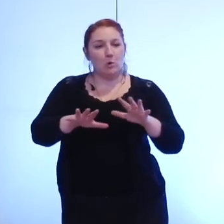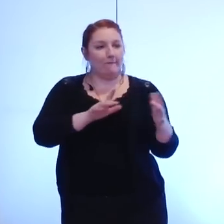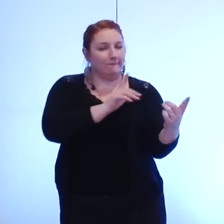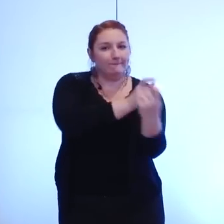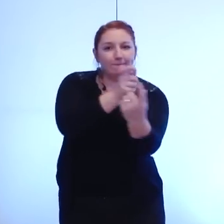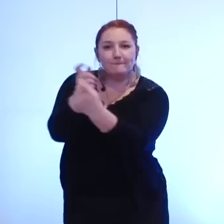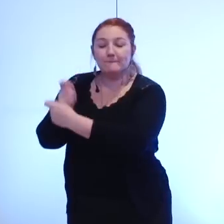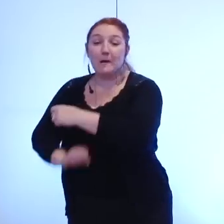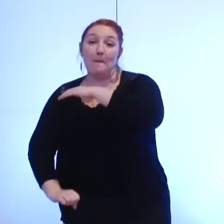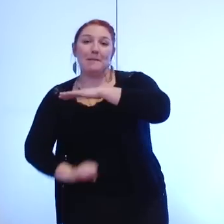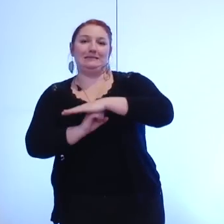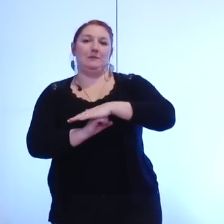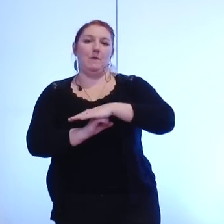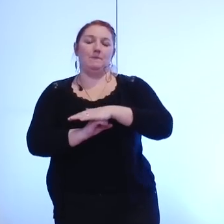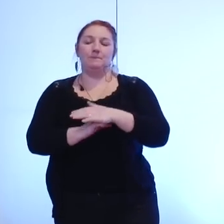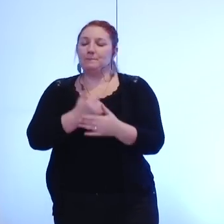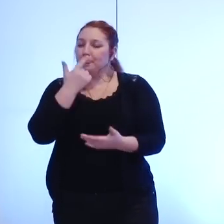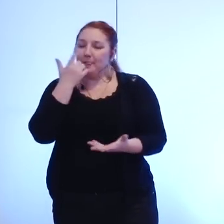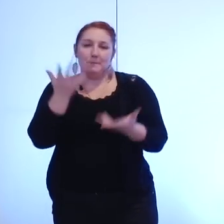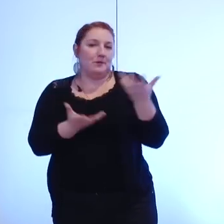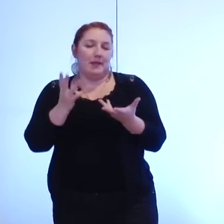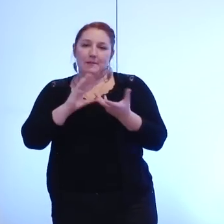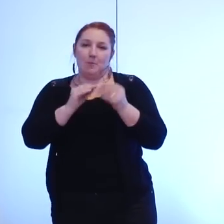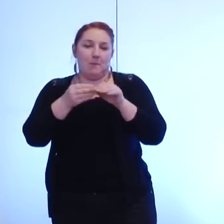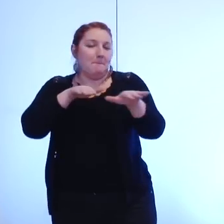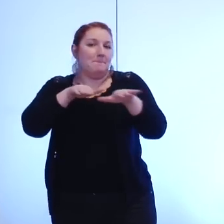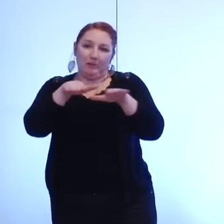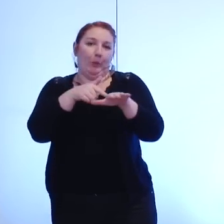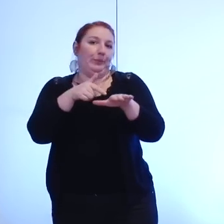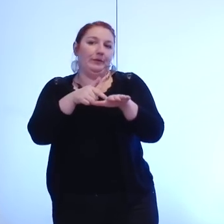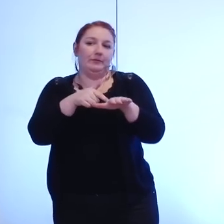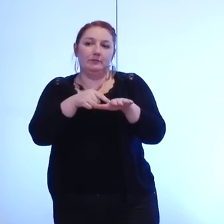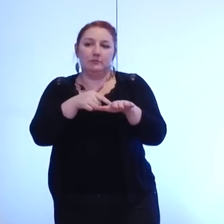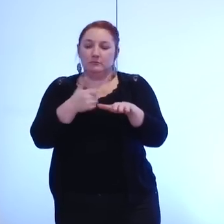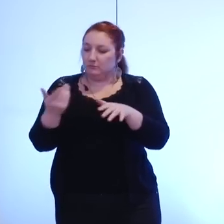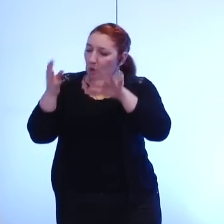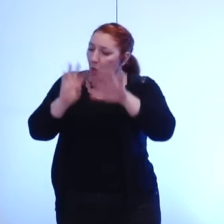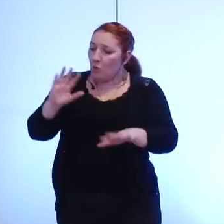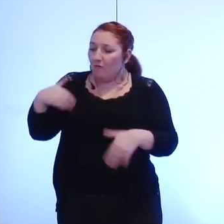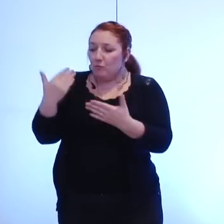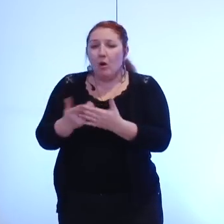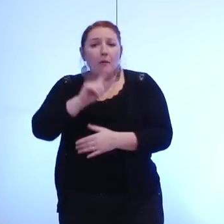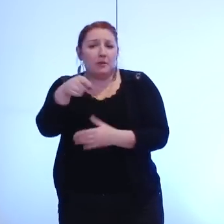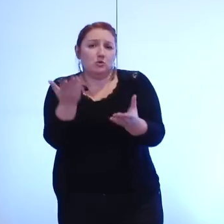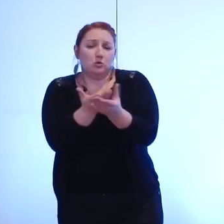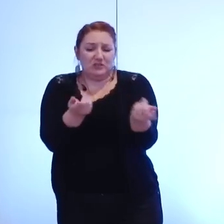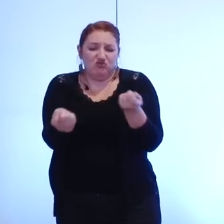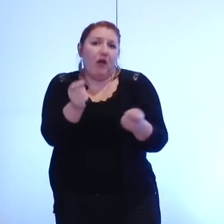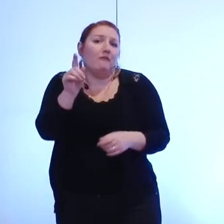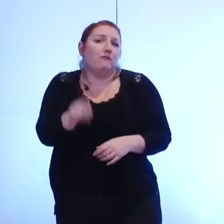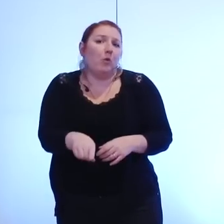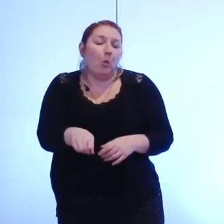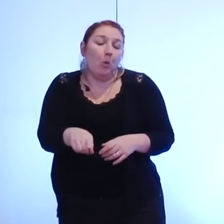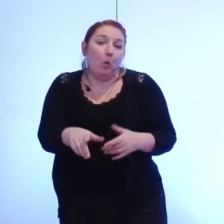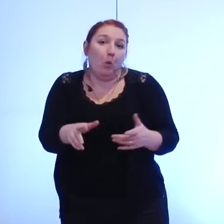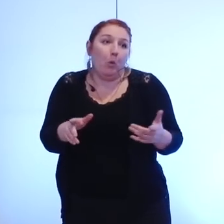il y a sans doute un problème de méthode à trouver ça n'est pas scandaleux en 9 mois il faut gérer un dossier qui s'il est important